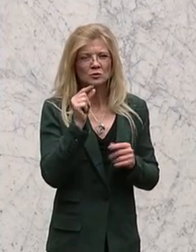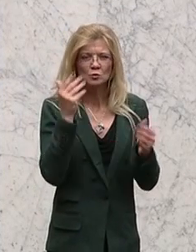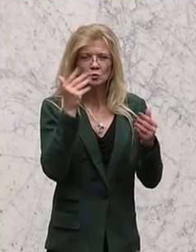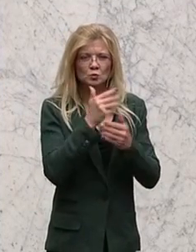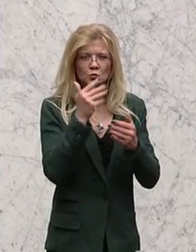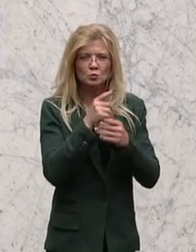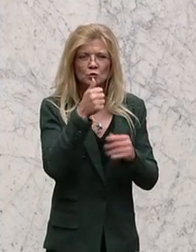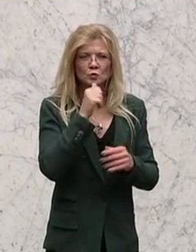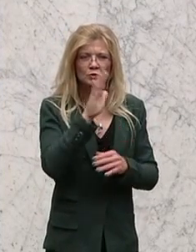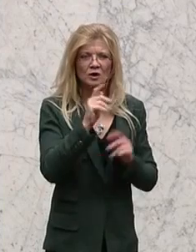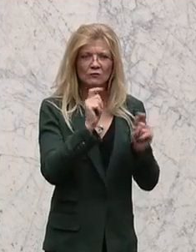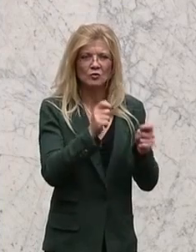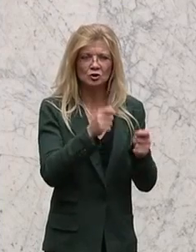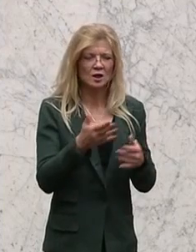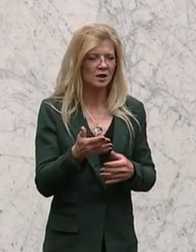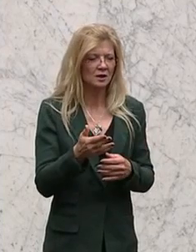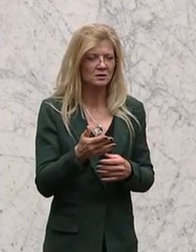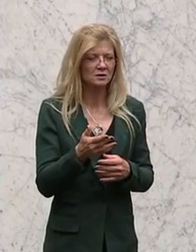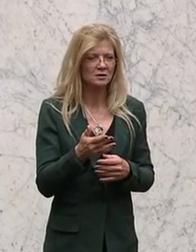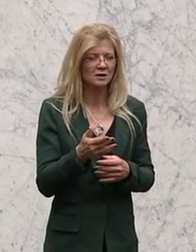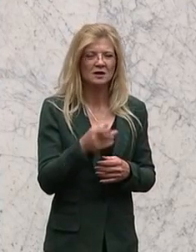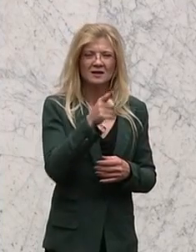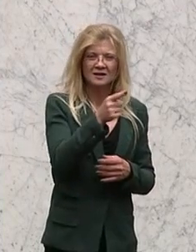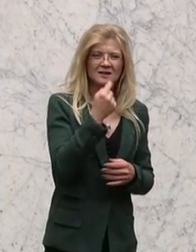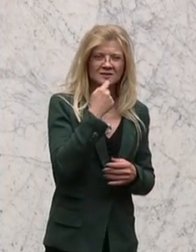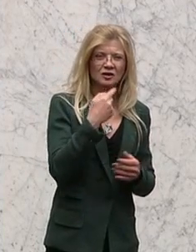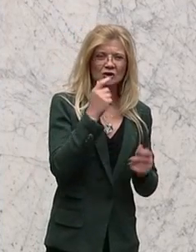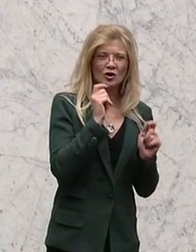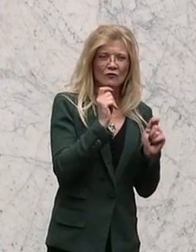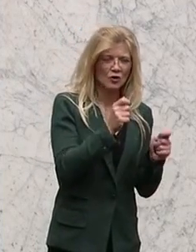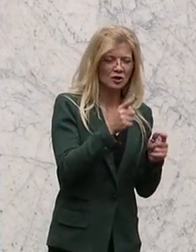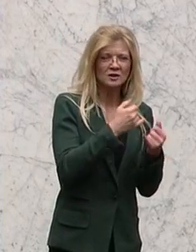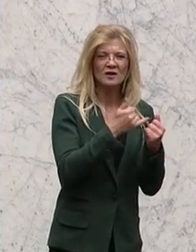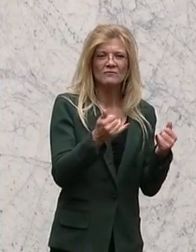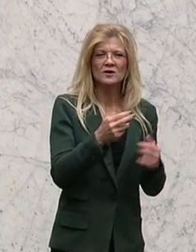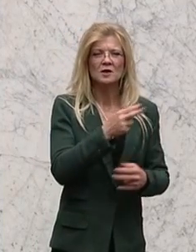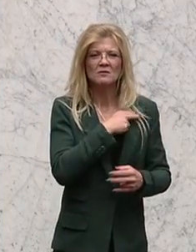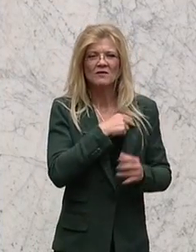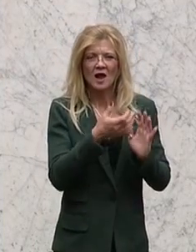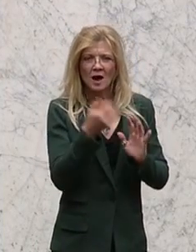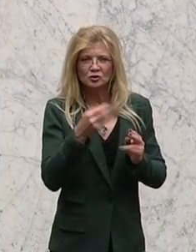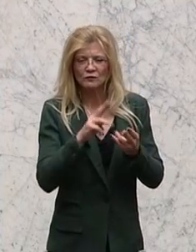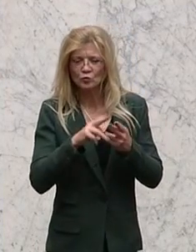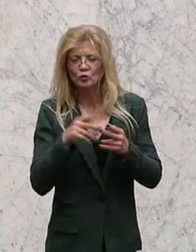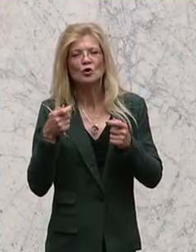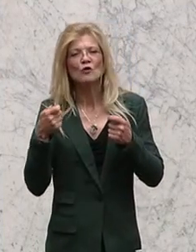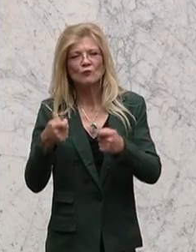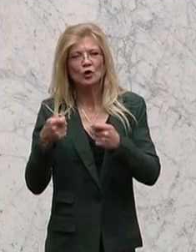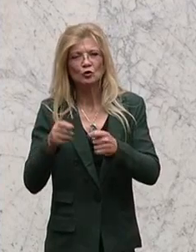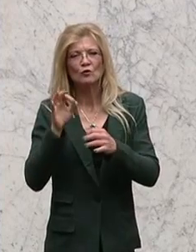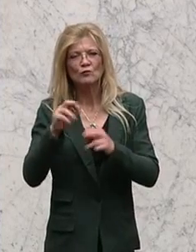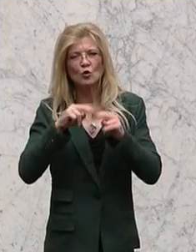des einen, was Sie vorschlagen, nämlich, dass man zum Beispiel Privilegien abschafft, auch umweltschädigende Förderungen abschafft. Das macht ja alles Sinn.